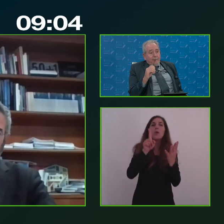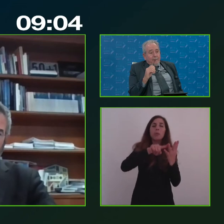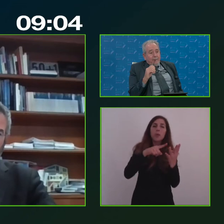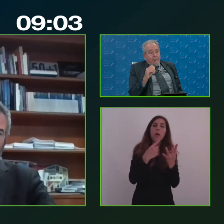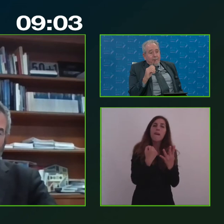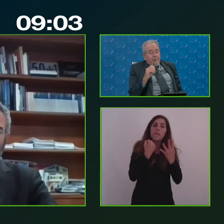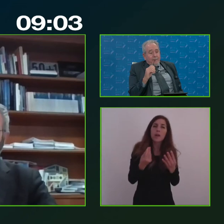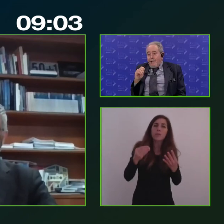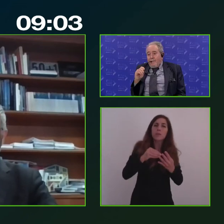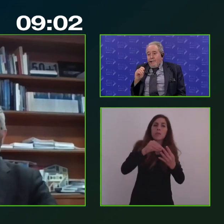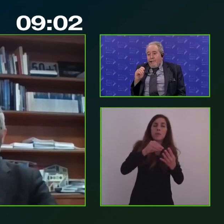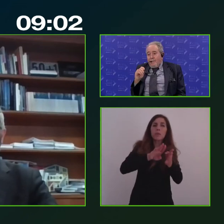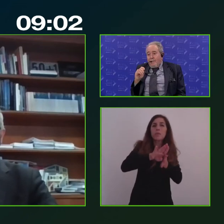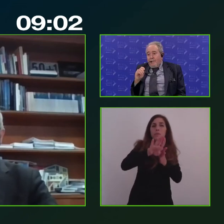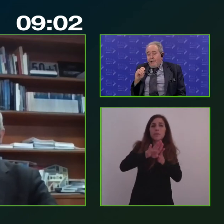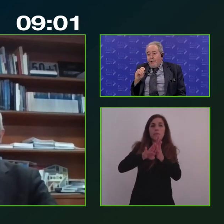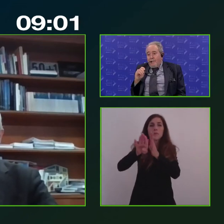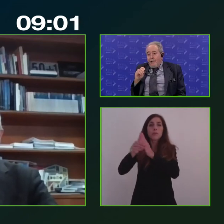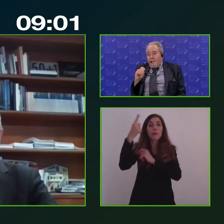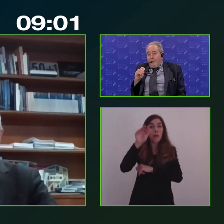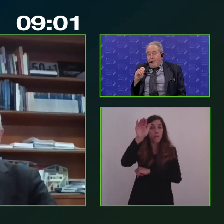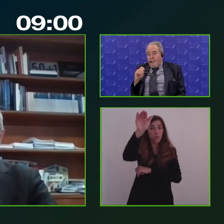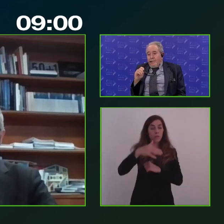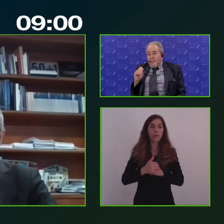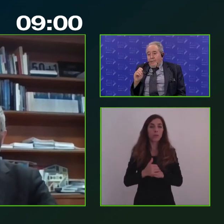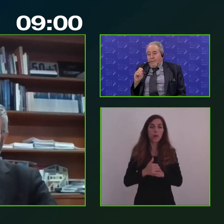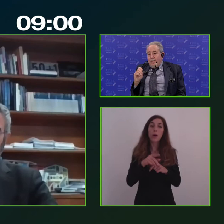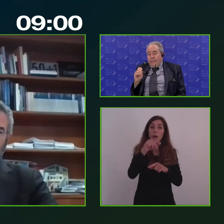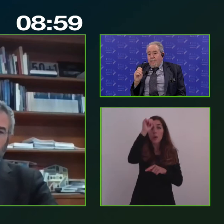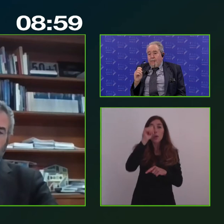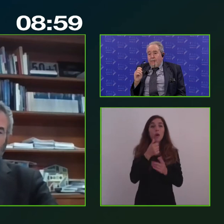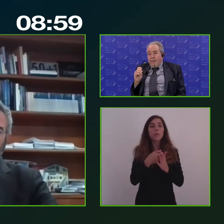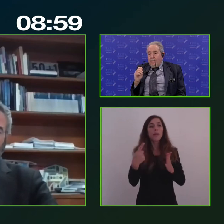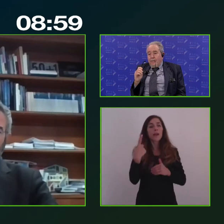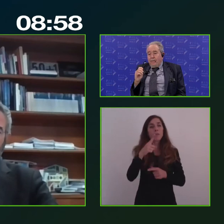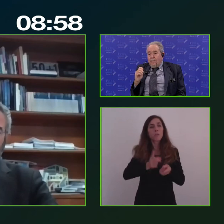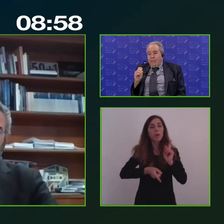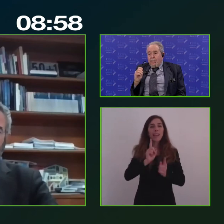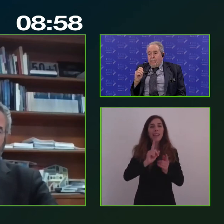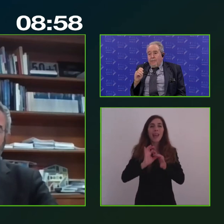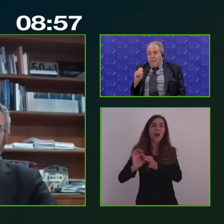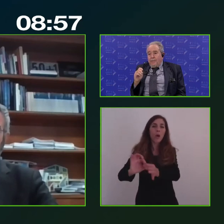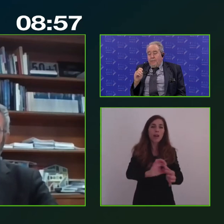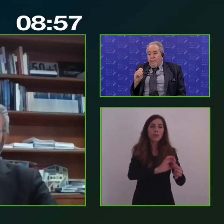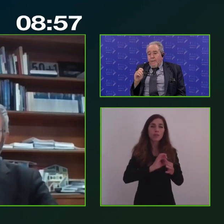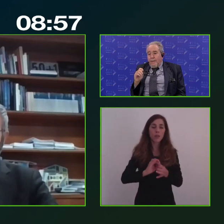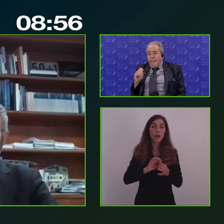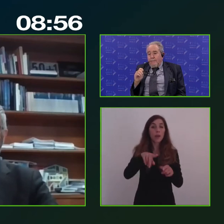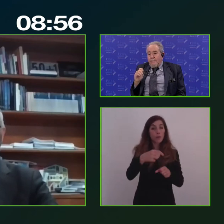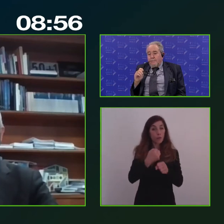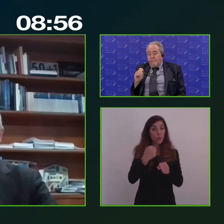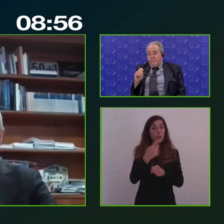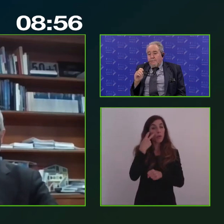Allora, in questo c'è un ruolo molto importante delle politiche di coesione. Come ho detto, questo lavoro spetterà sia alle politiche